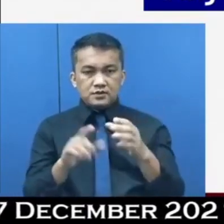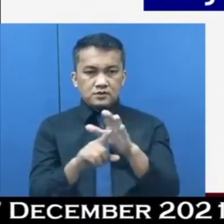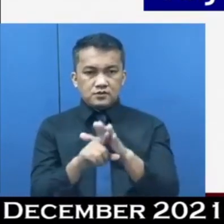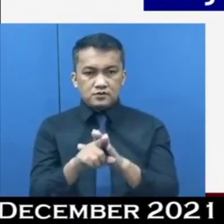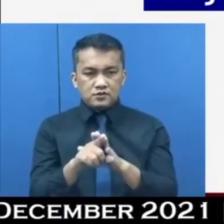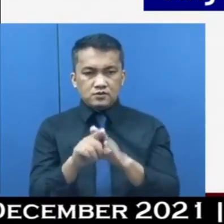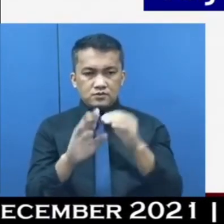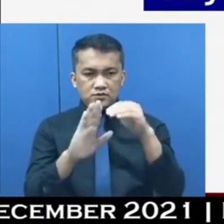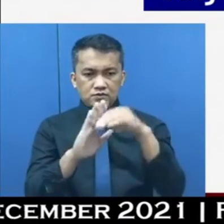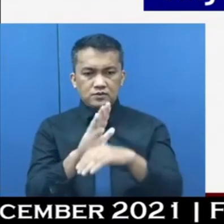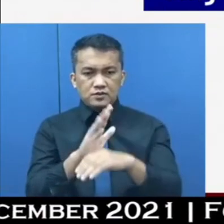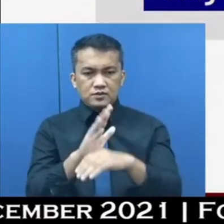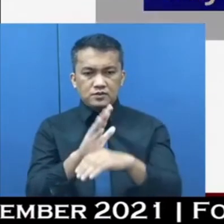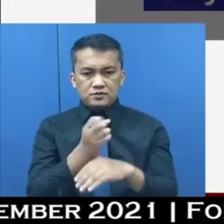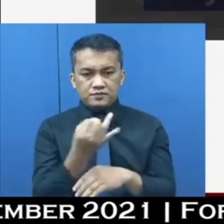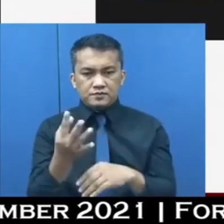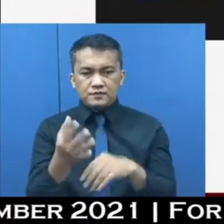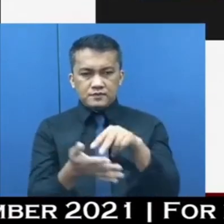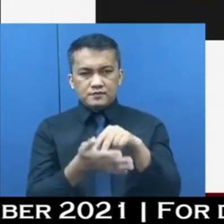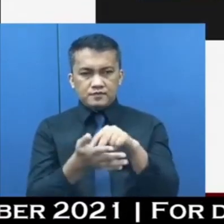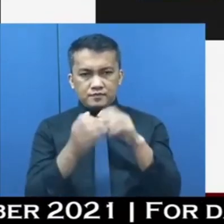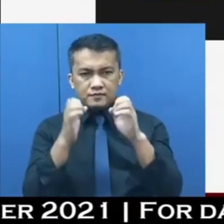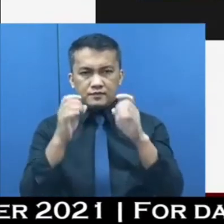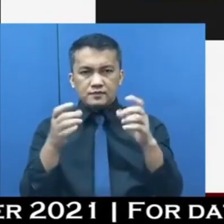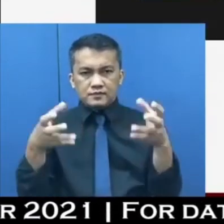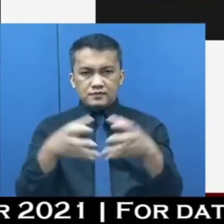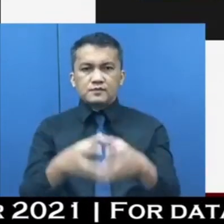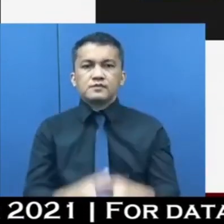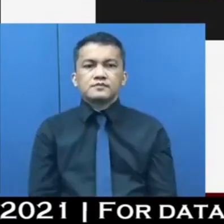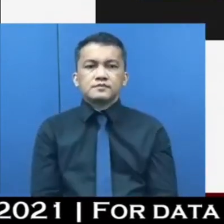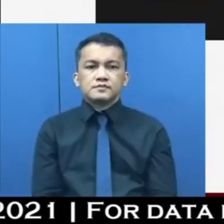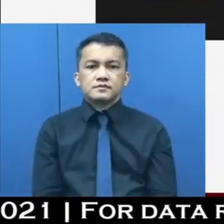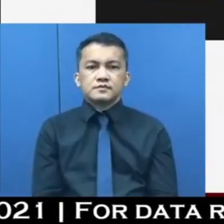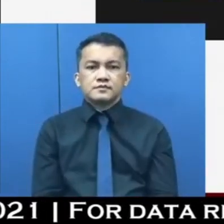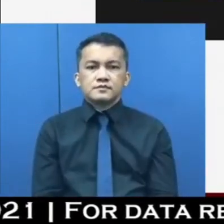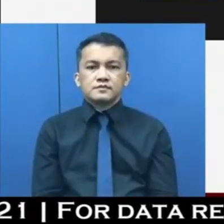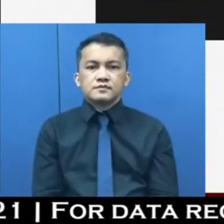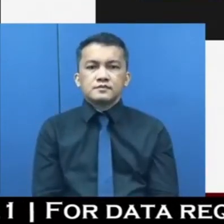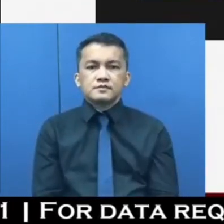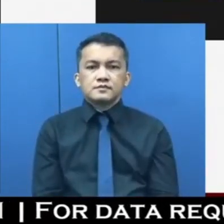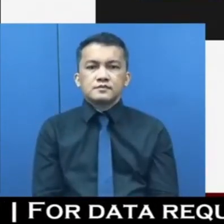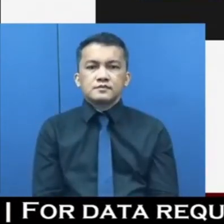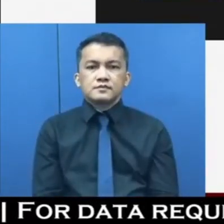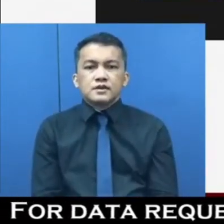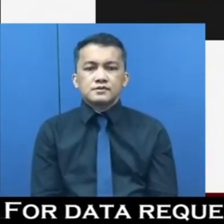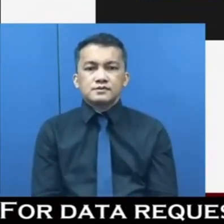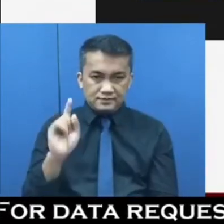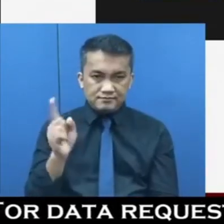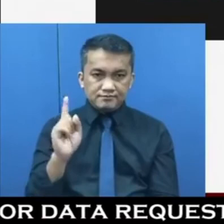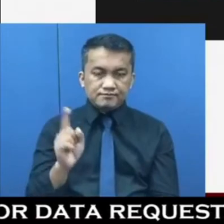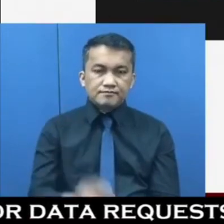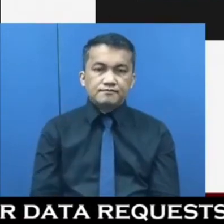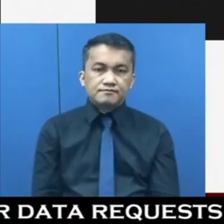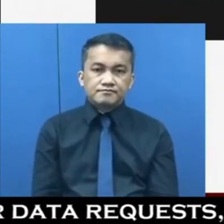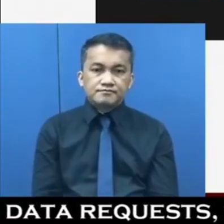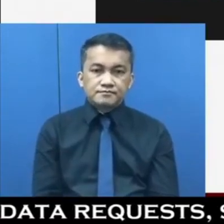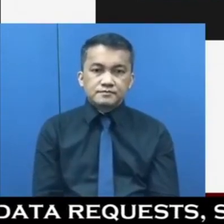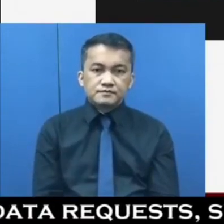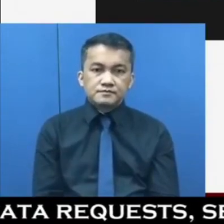bumaba ang bilang ng unemployed sa education sector Yeah tama yun in fact